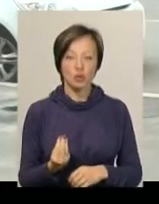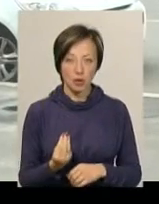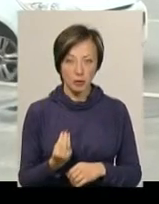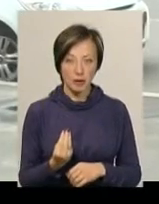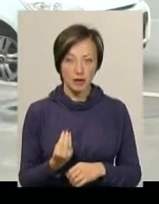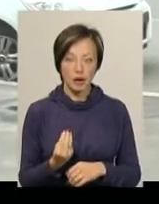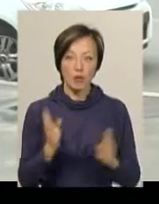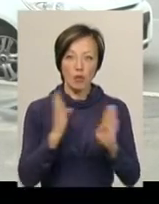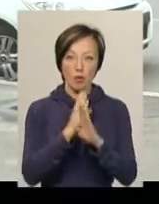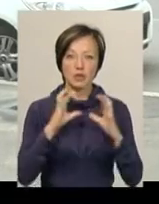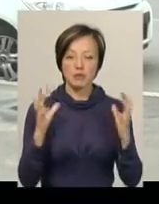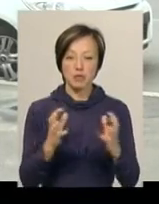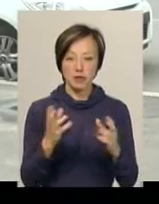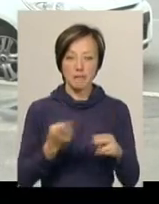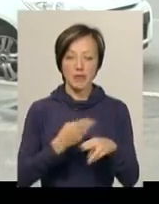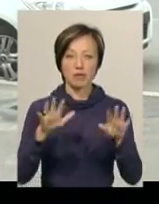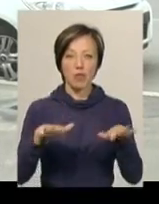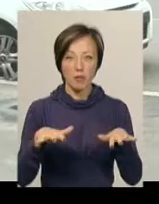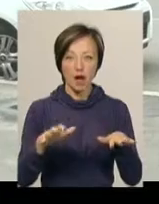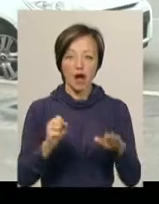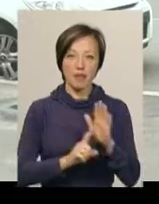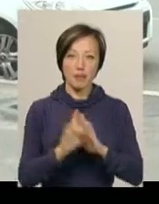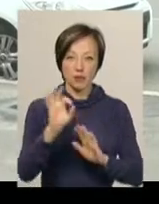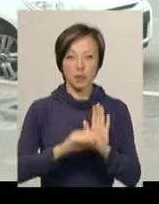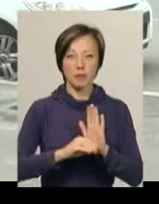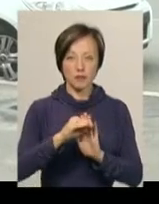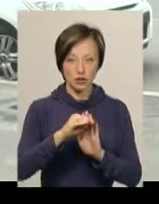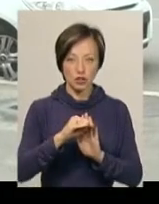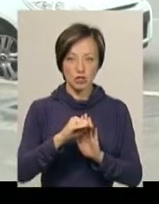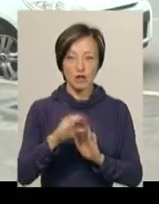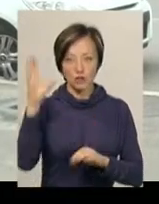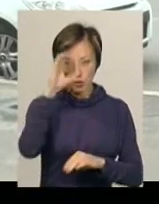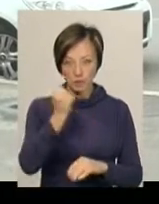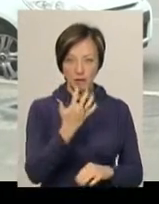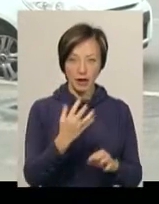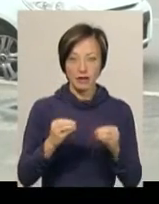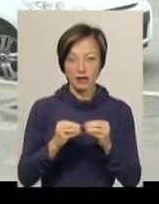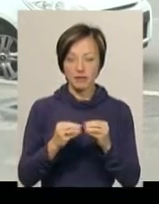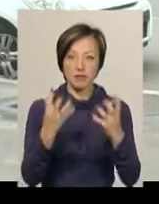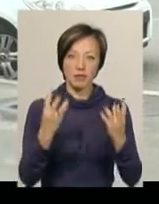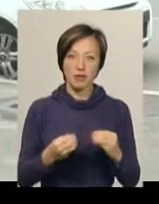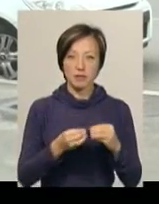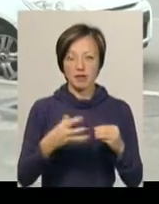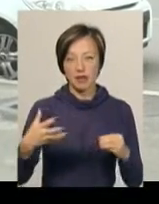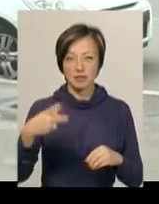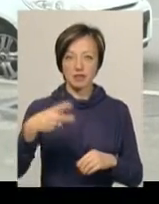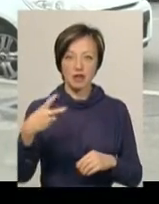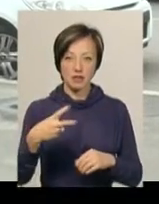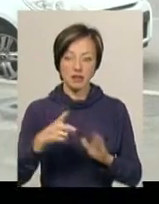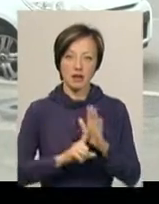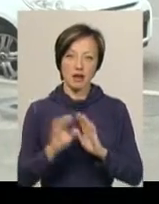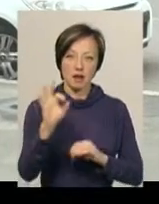погода збережеться без опадів, а температура підвищується вночі до 50-ти, в день до 15-20